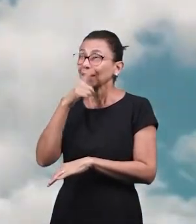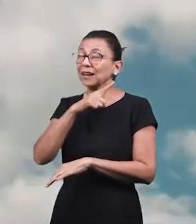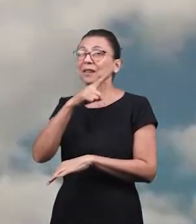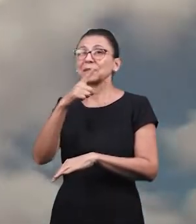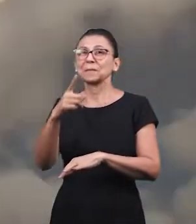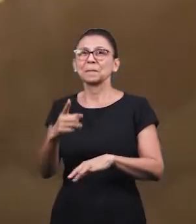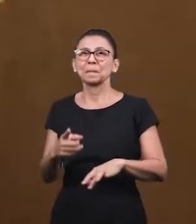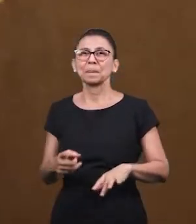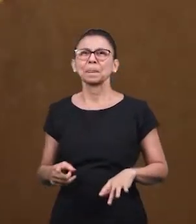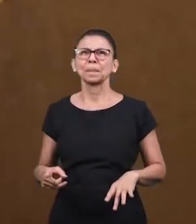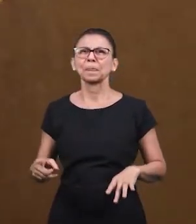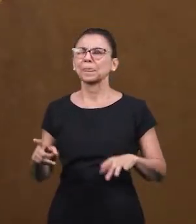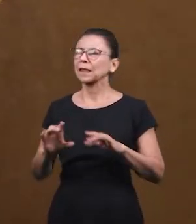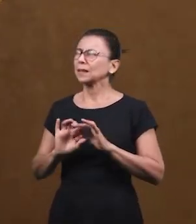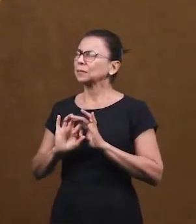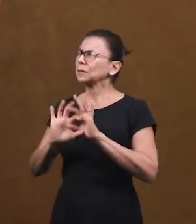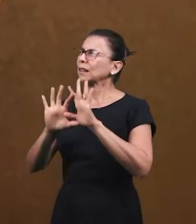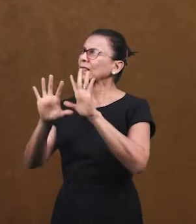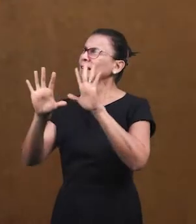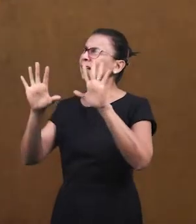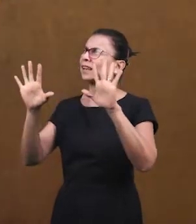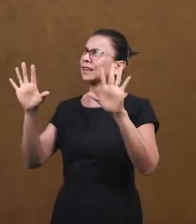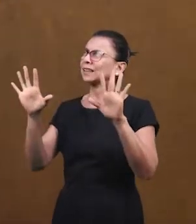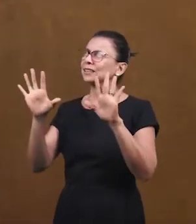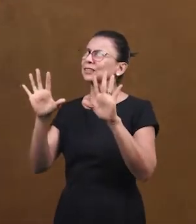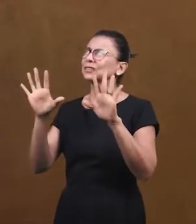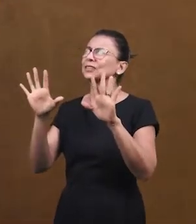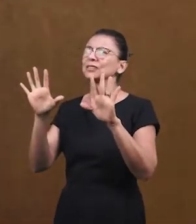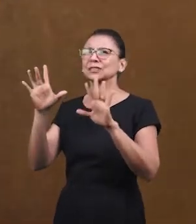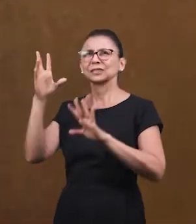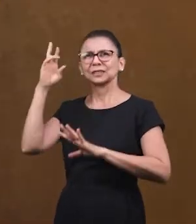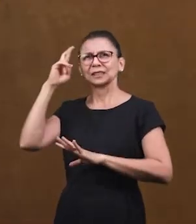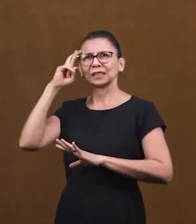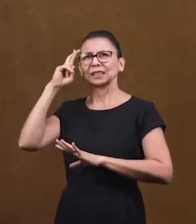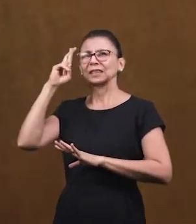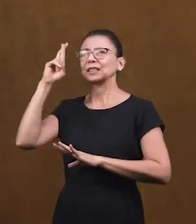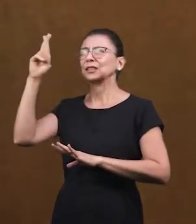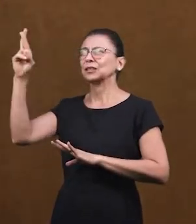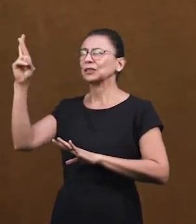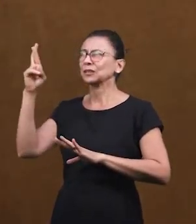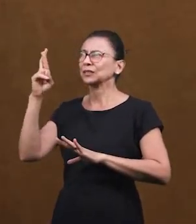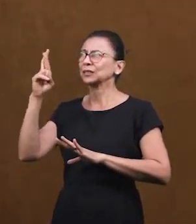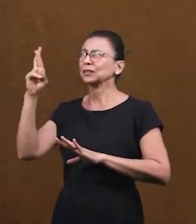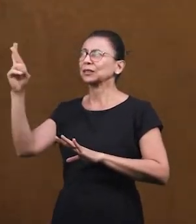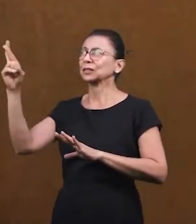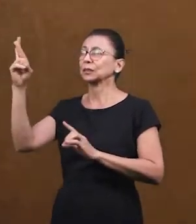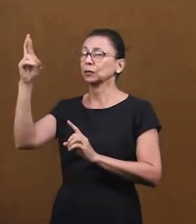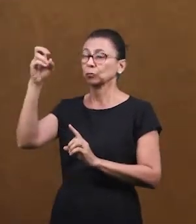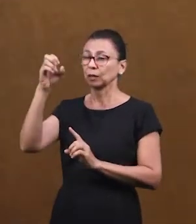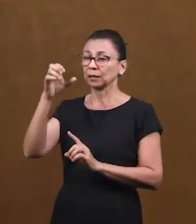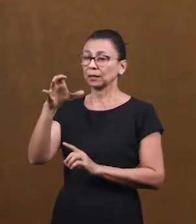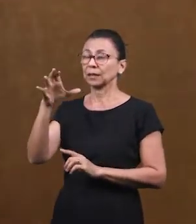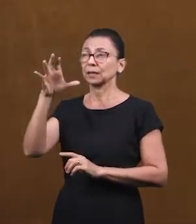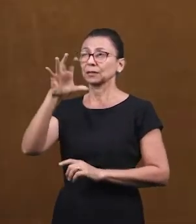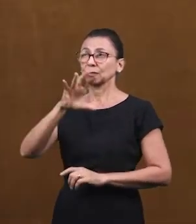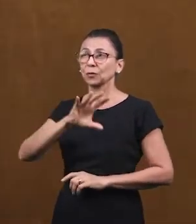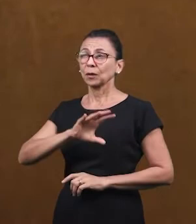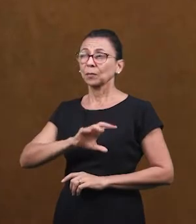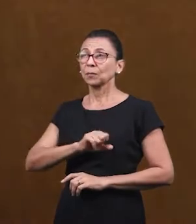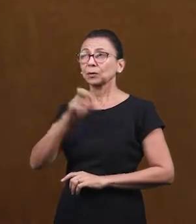Дай мне говорить о Тебе лишь Твоей благодати и любви.